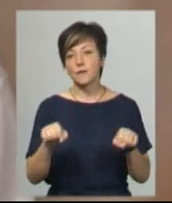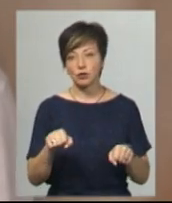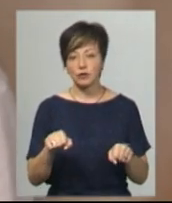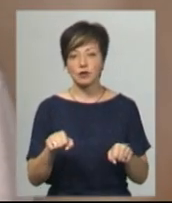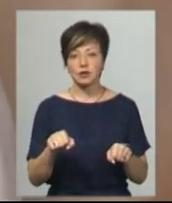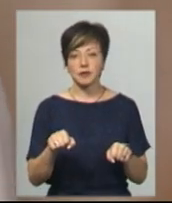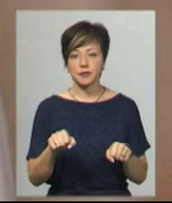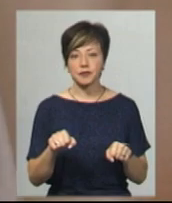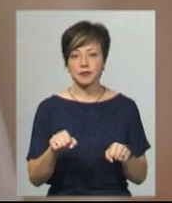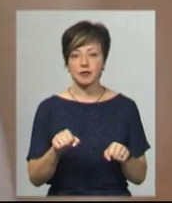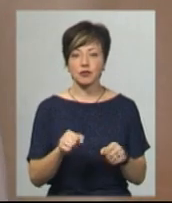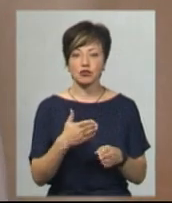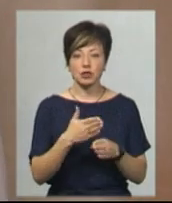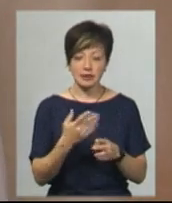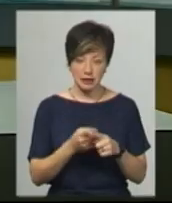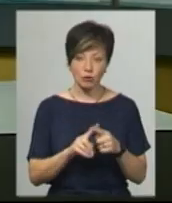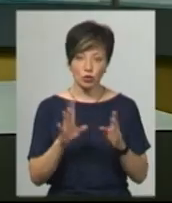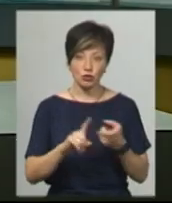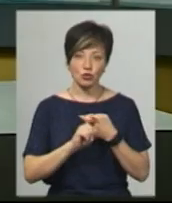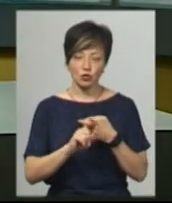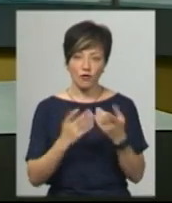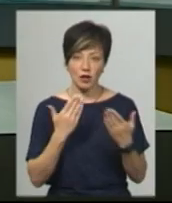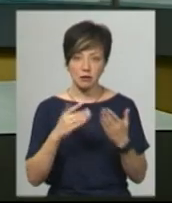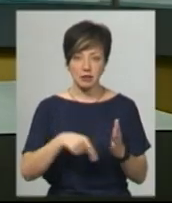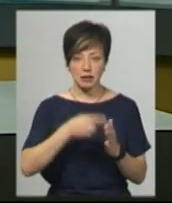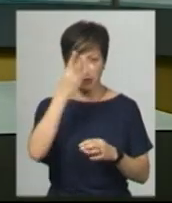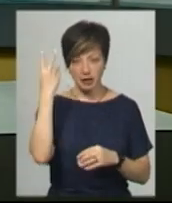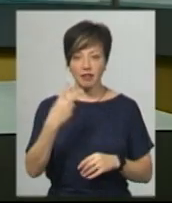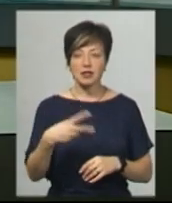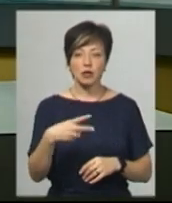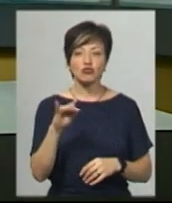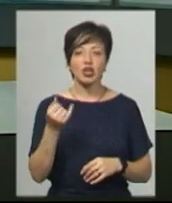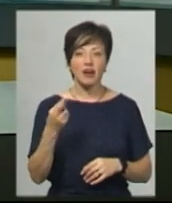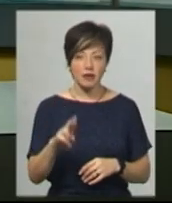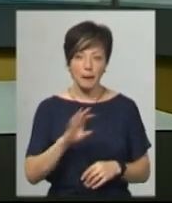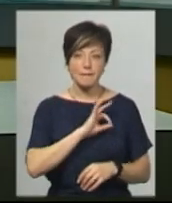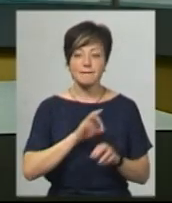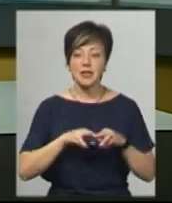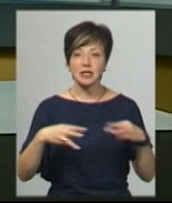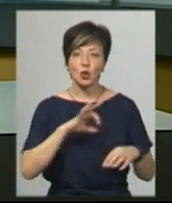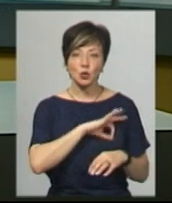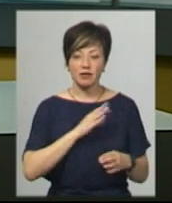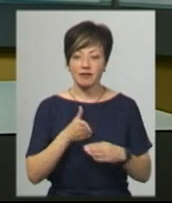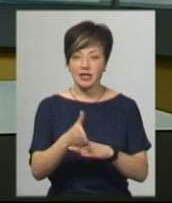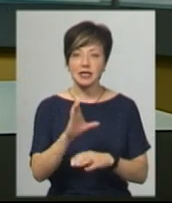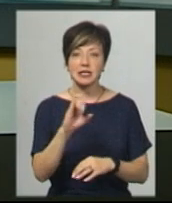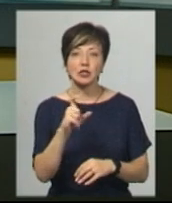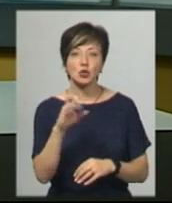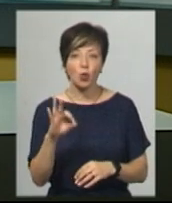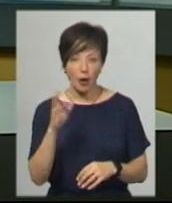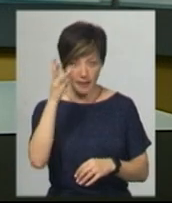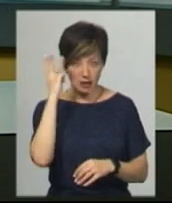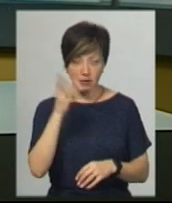черга дійде і до міста Хмельницького. Нагадаю, 20 червня Денис Малюська відвідув Хмельницький СІЗУ у рамках